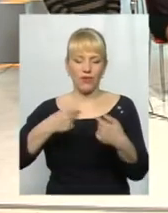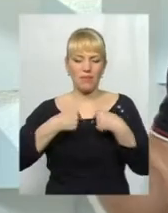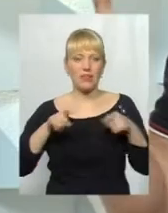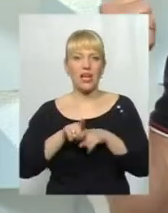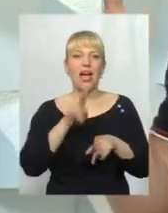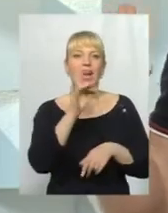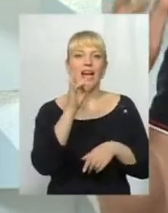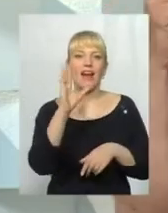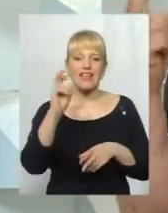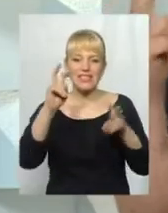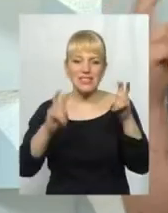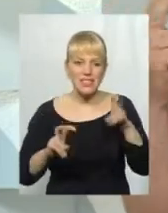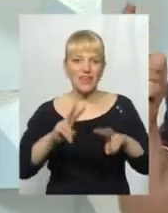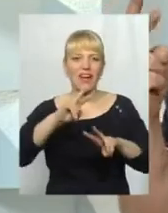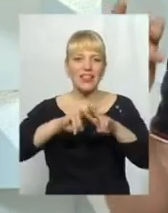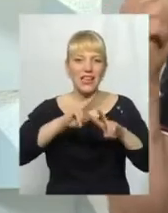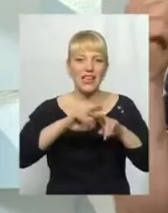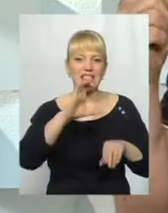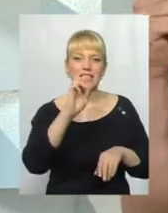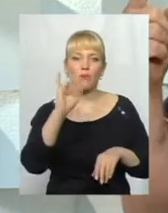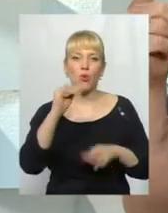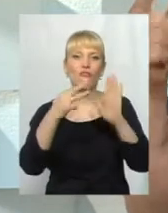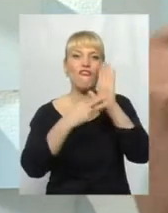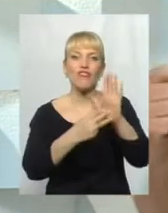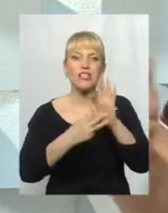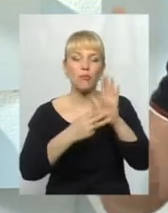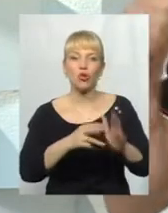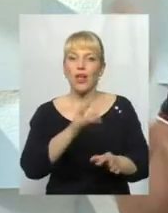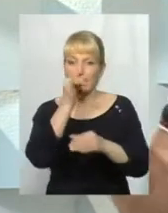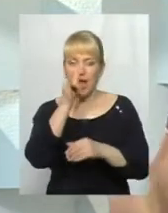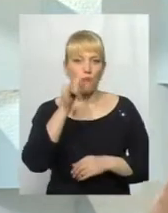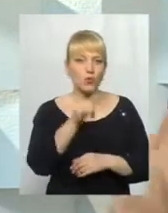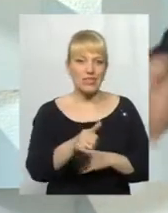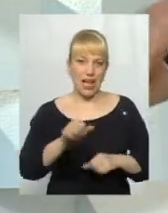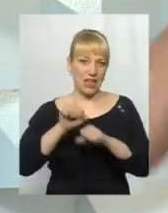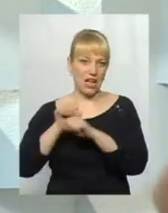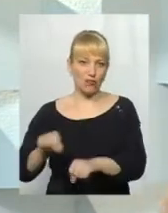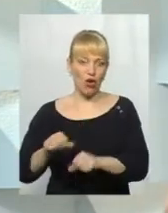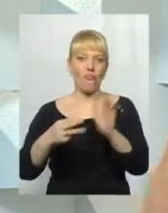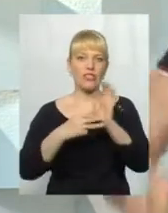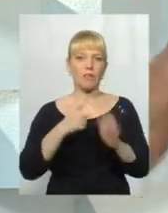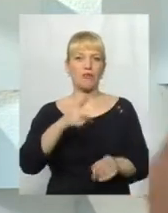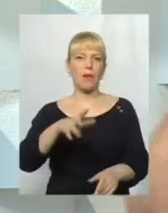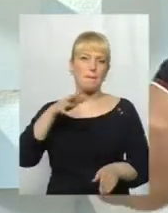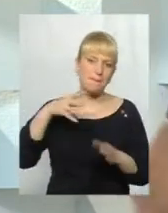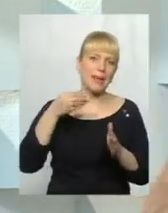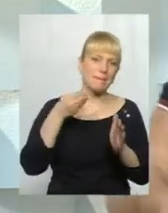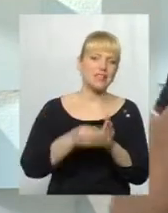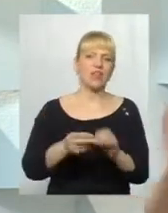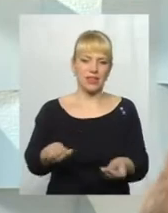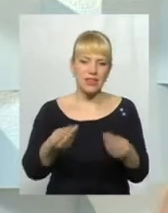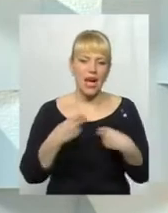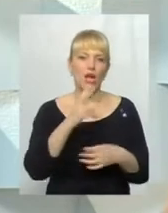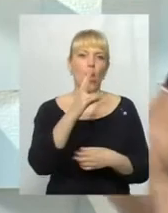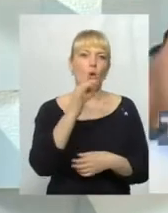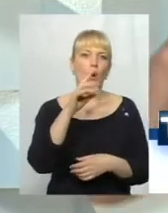в каталажці в СБУ 8 годин. Не пускали ніякого адвоката. 8 годин вони його тільки одне пресували. Дай компромат на